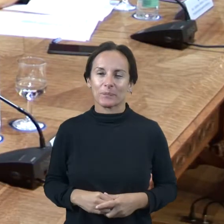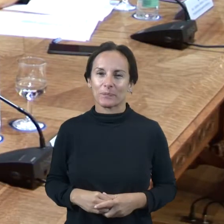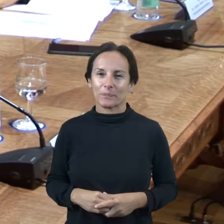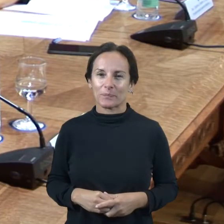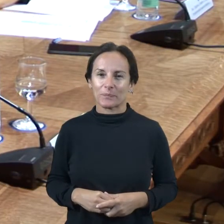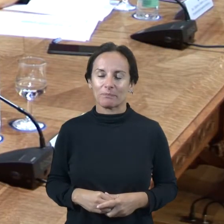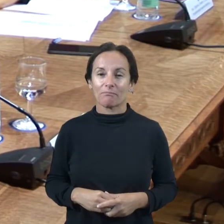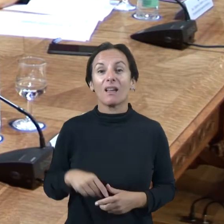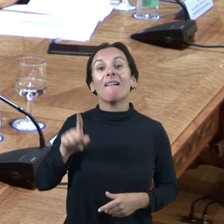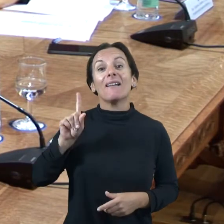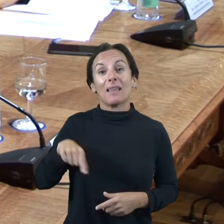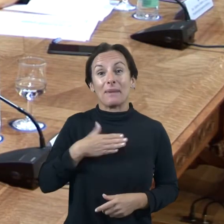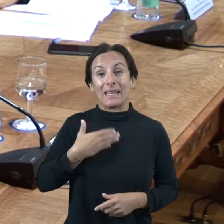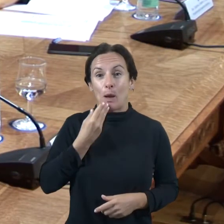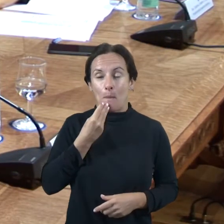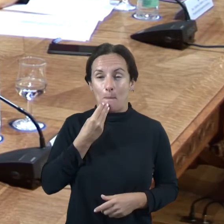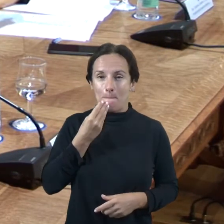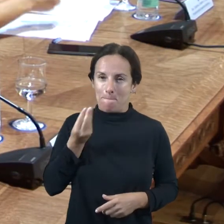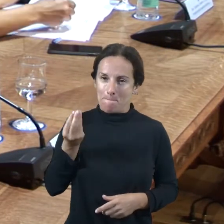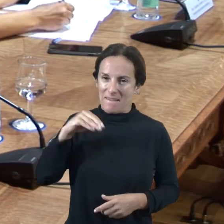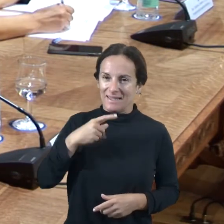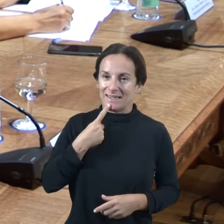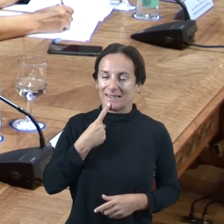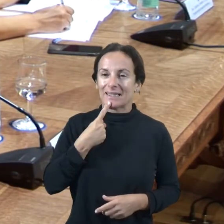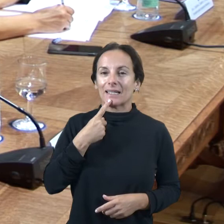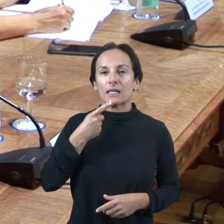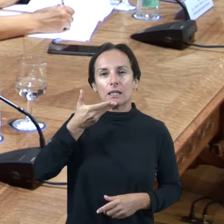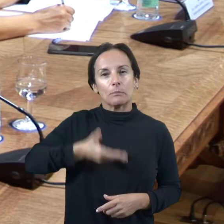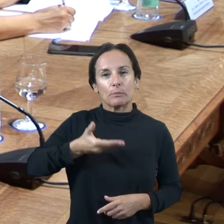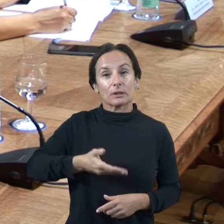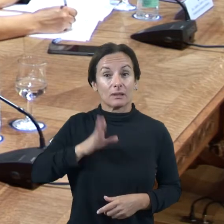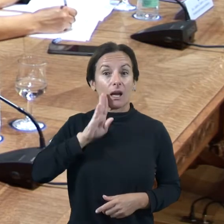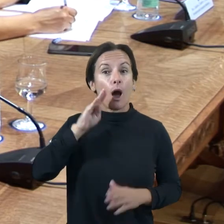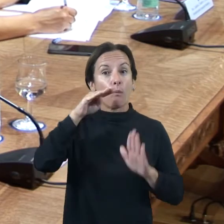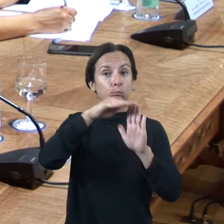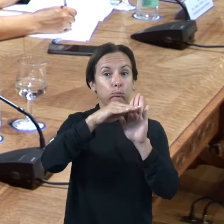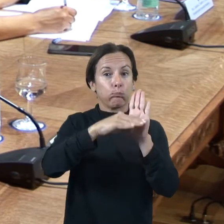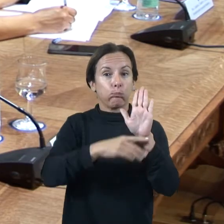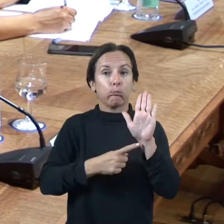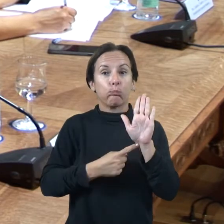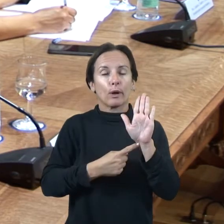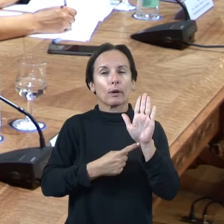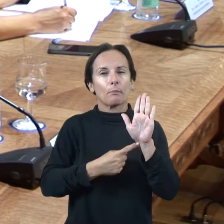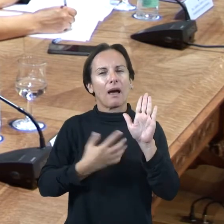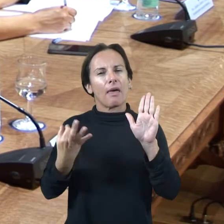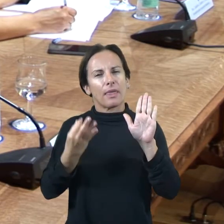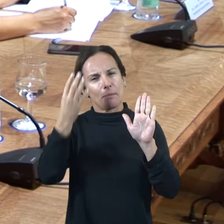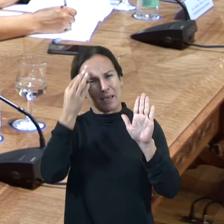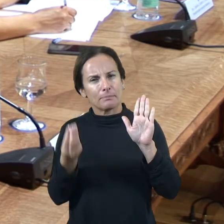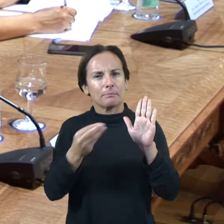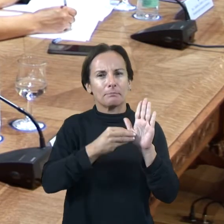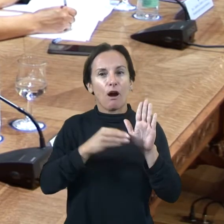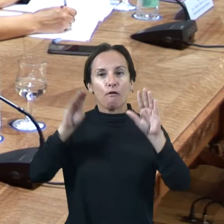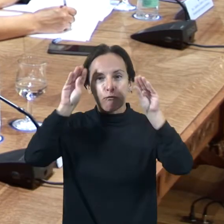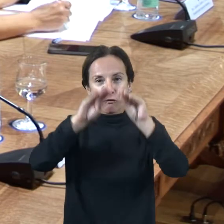també volia dir una cosa i és que és important que dins d'aquest programa pensem en sa formació